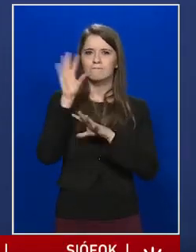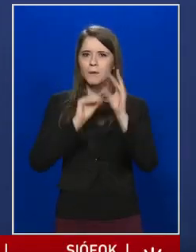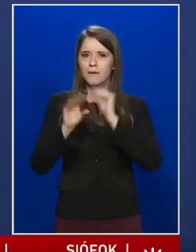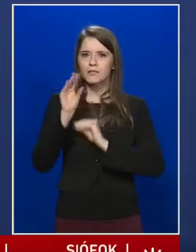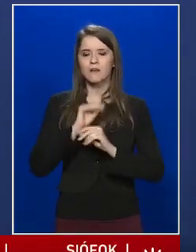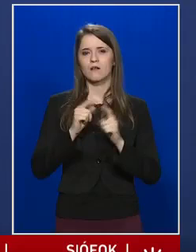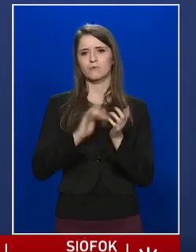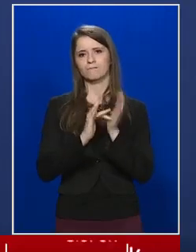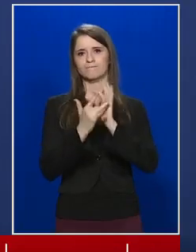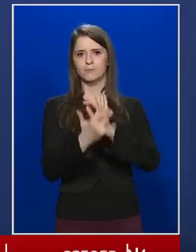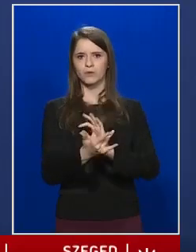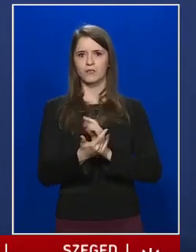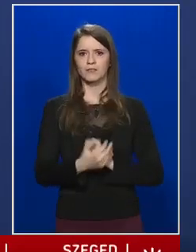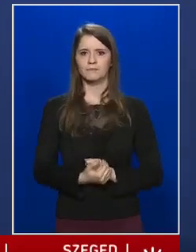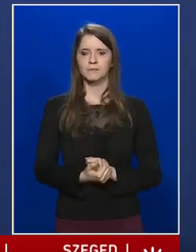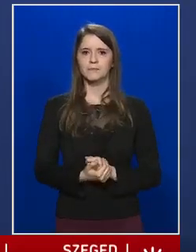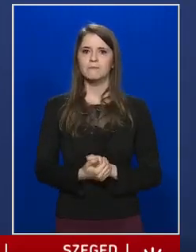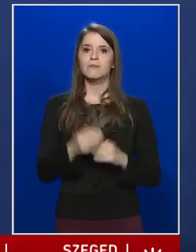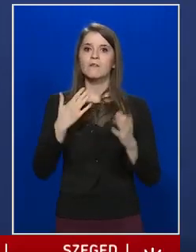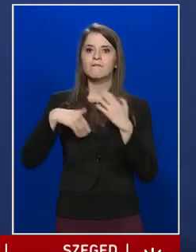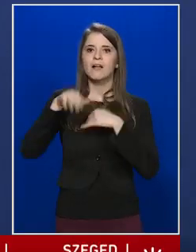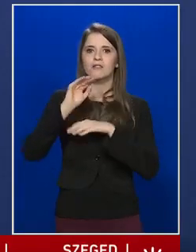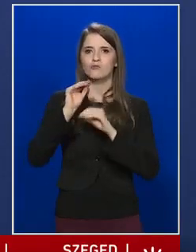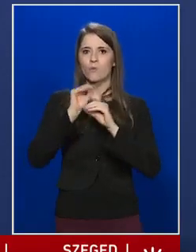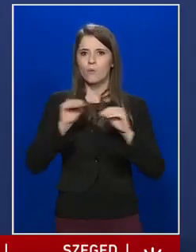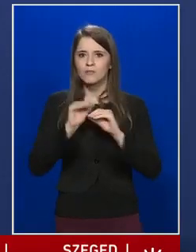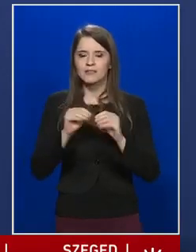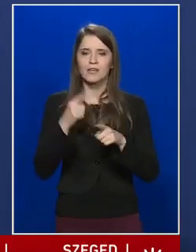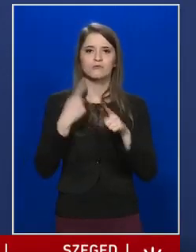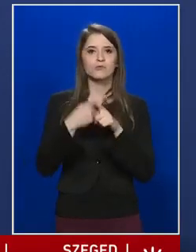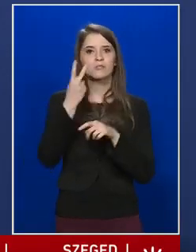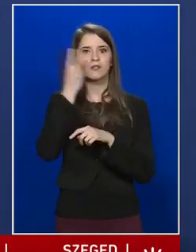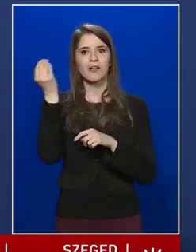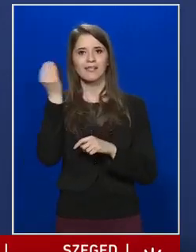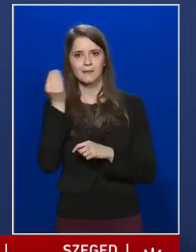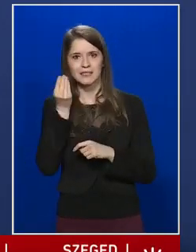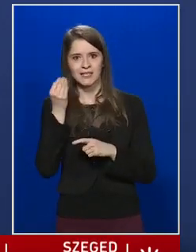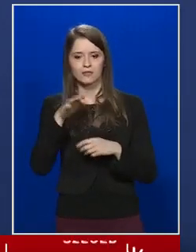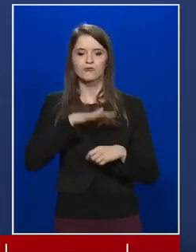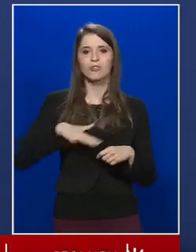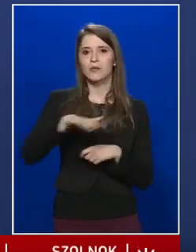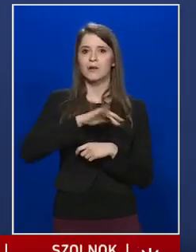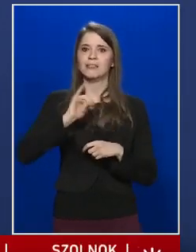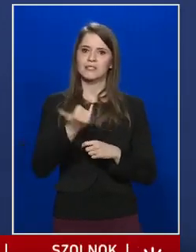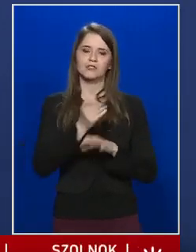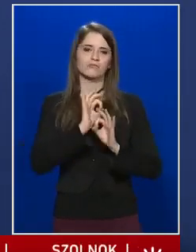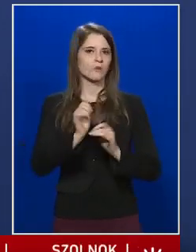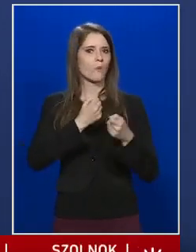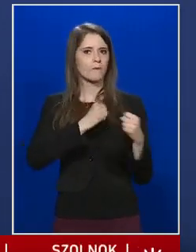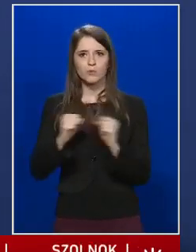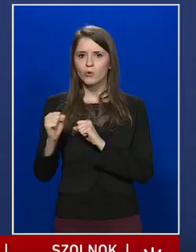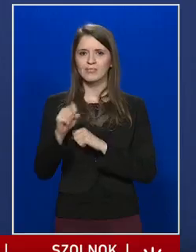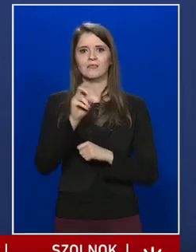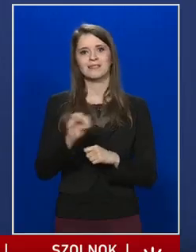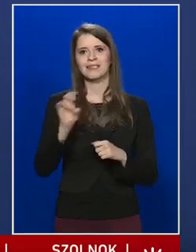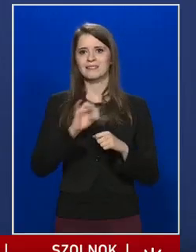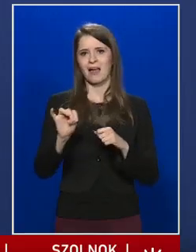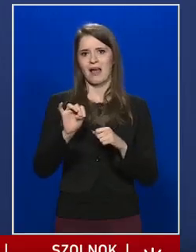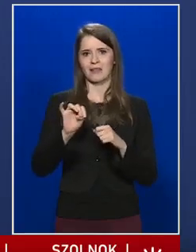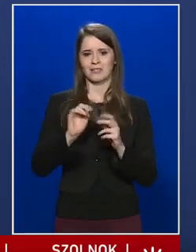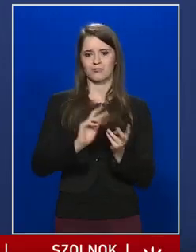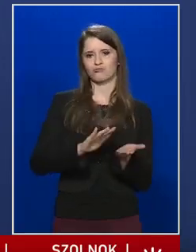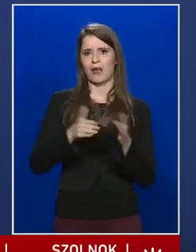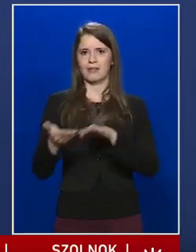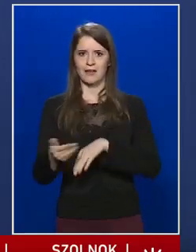azt mutatják, a felsőoktatás és a szakképzés területén is jól működik a digitális áttállás.